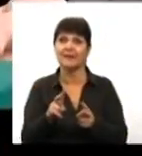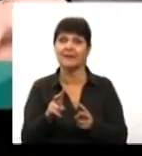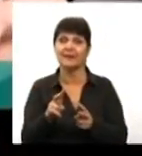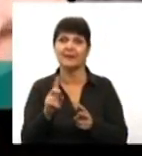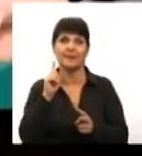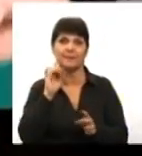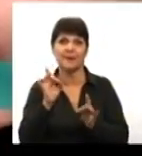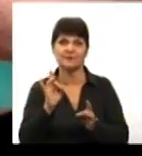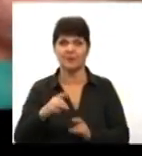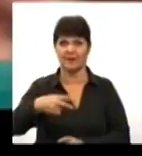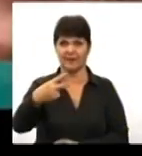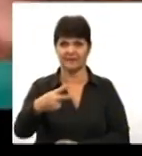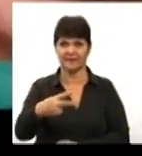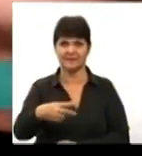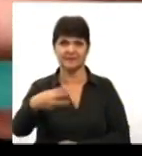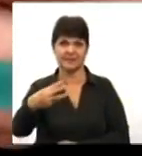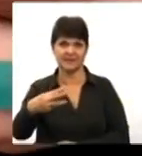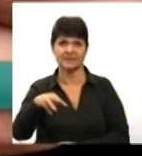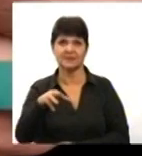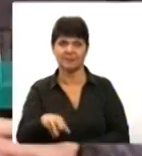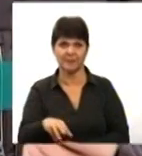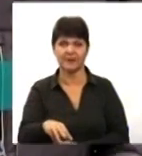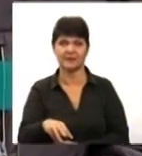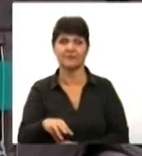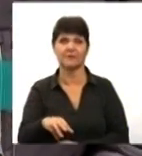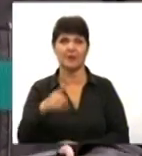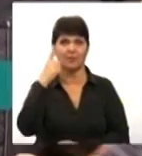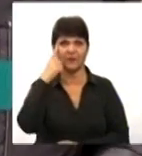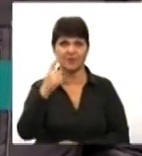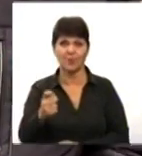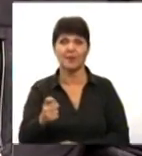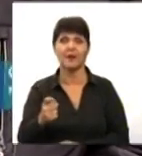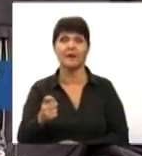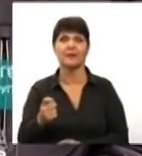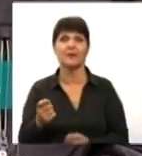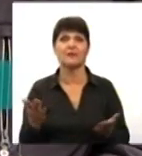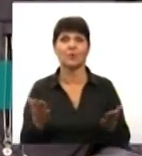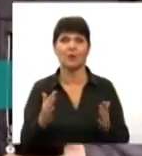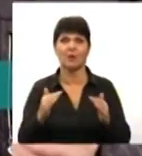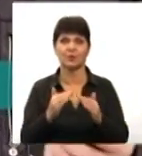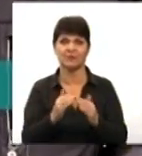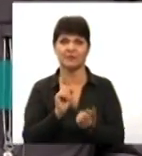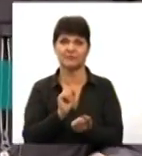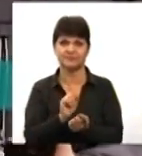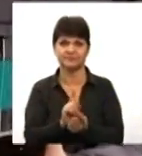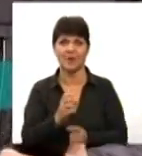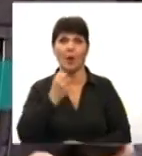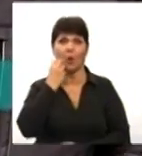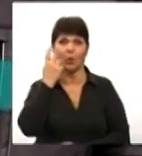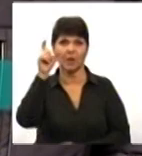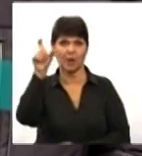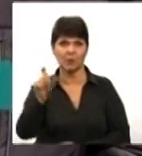метрів повідомляє, до якої будівлі ви підходити. Коли незряча людина наближається до маяка, автоматично